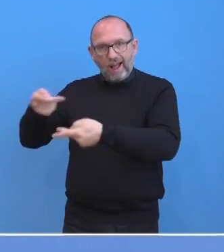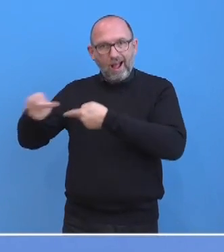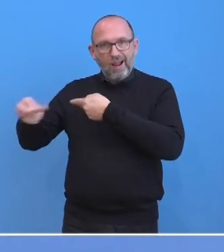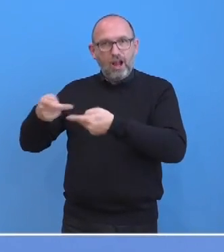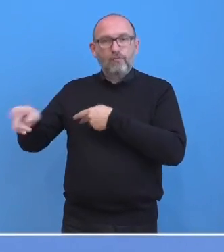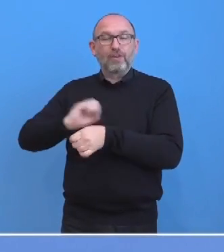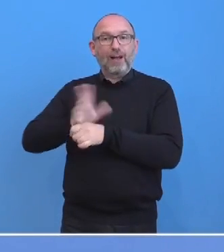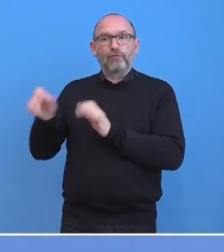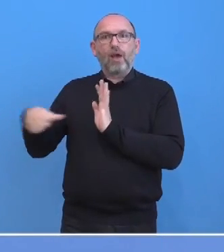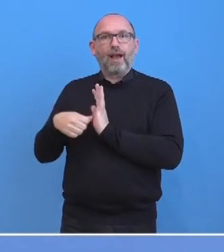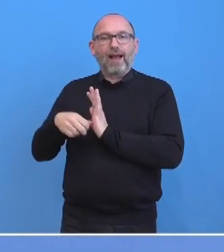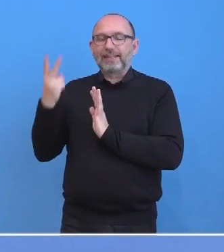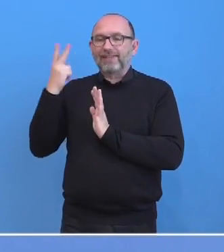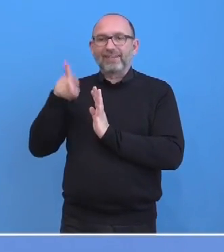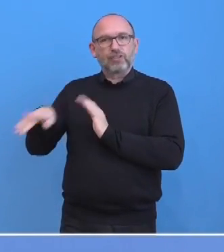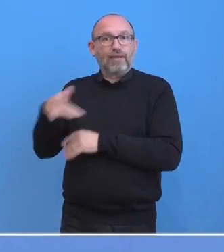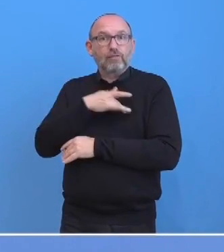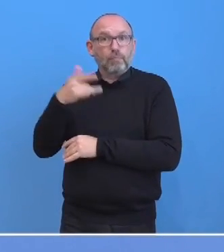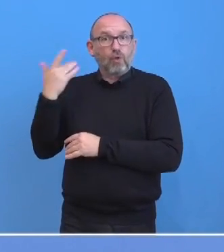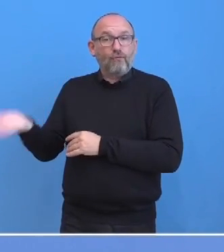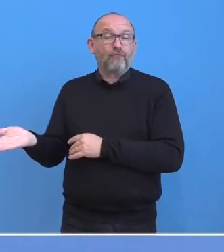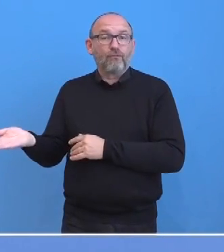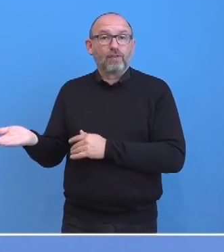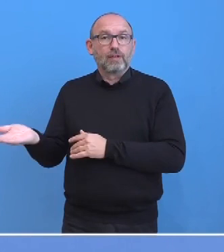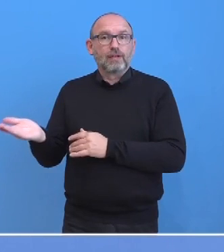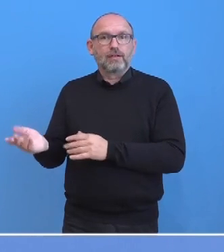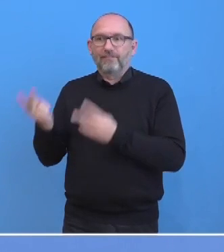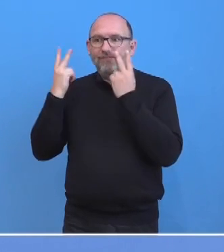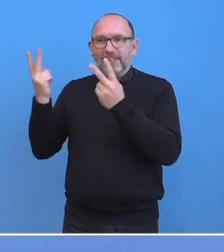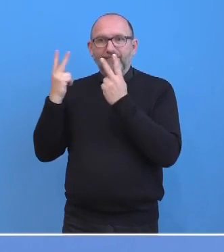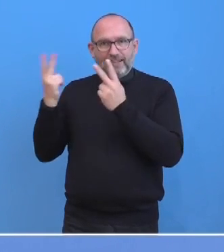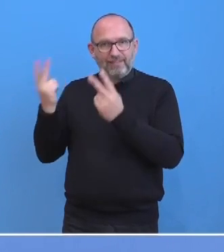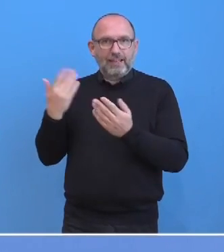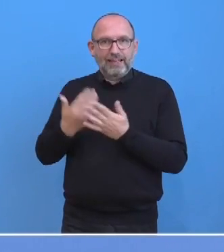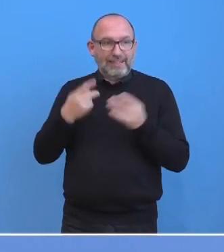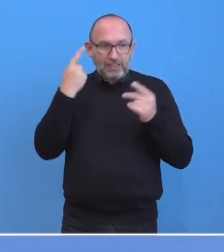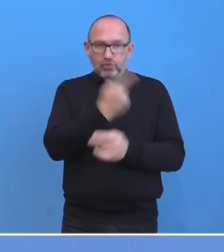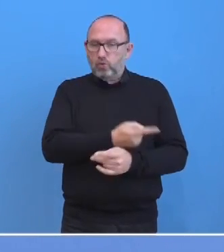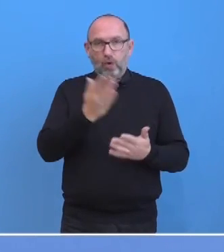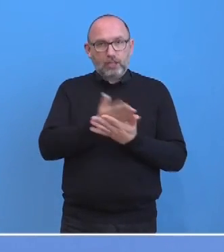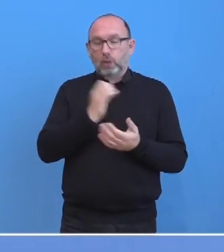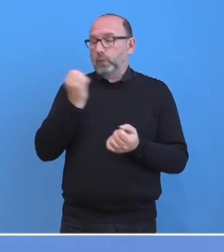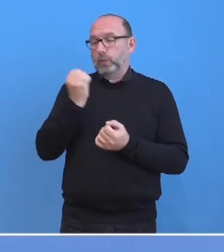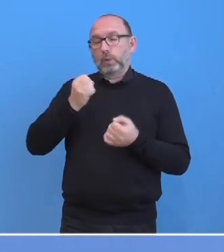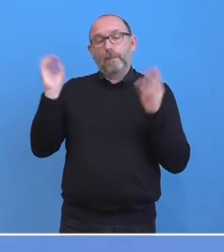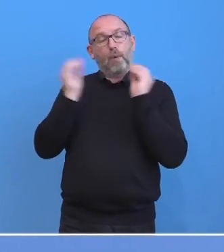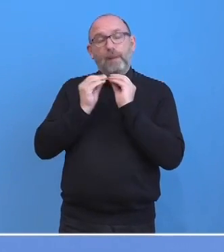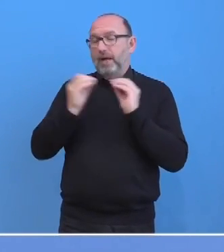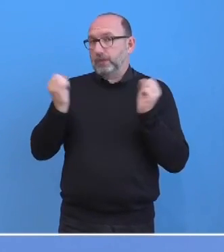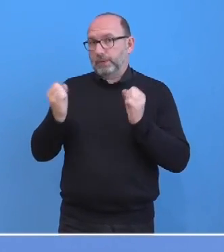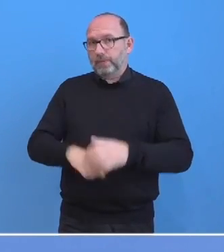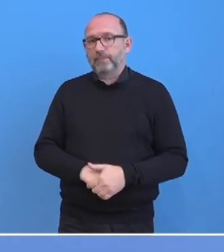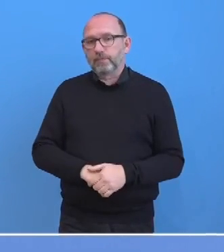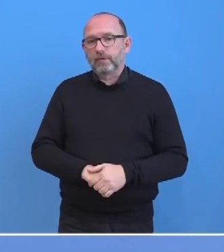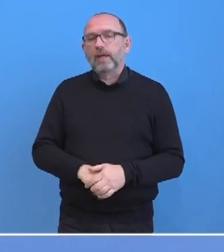für ein Land wie Iran, was da schwer getroffen ist, bedeutsam. Und deswegen ist das hoch problematisch. Grundsätzlich wissen Sie, dass wir